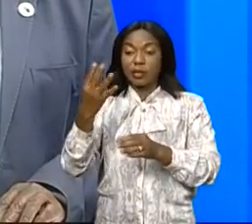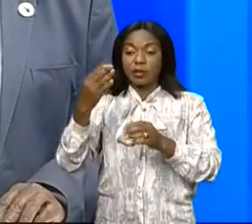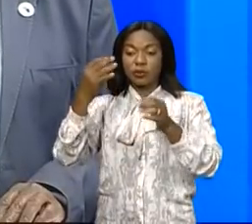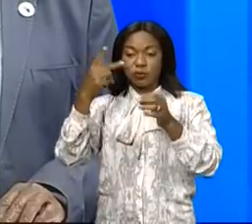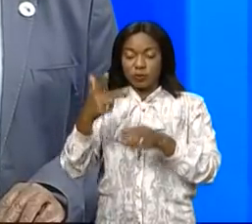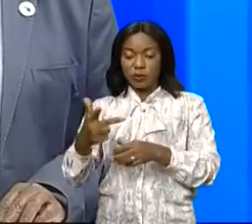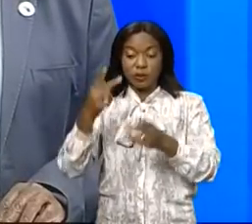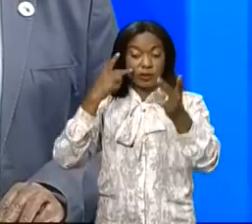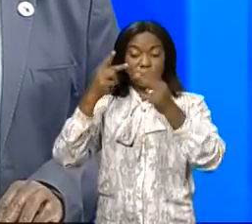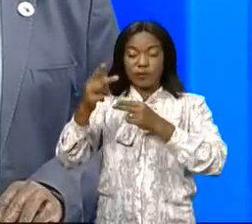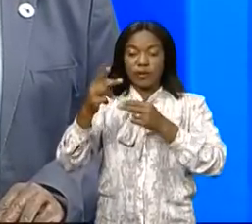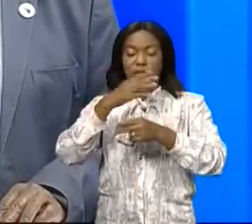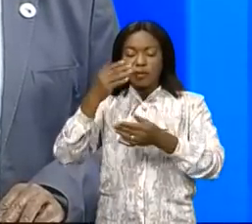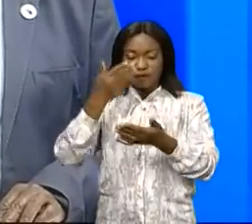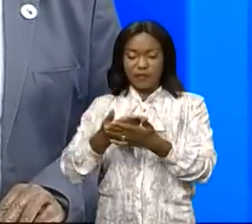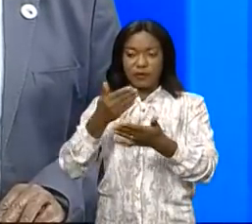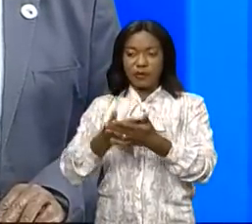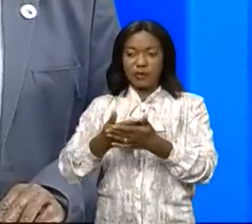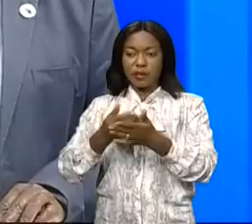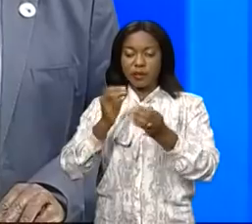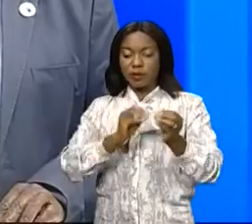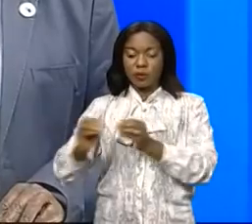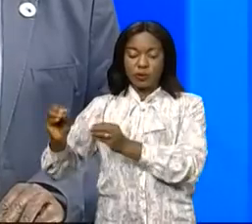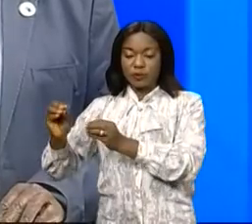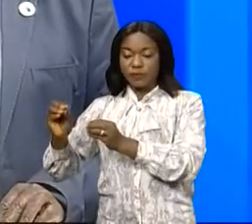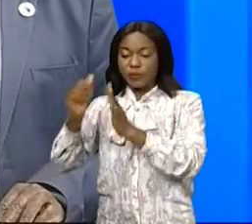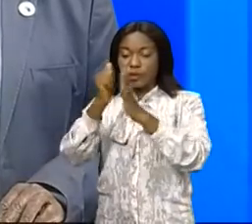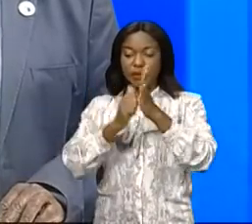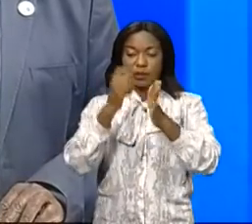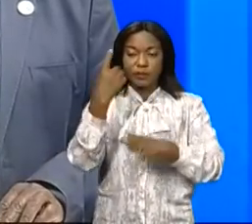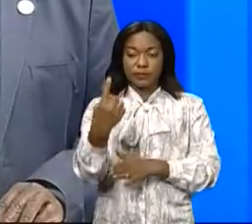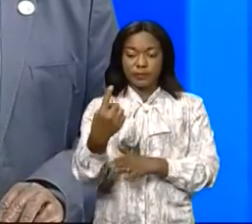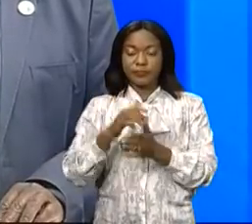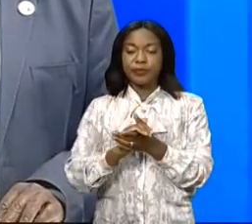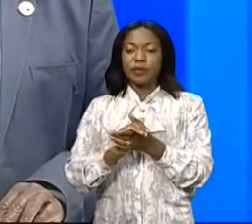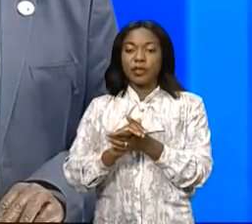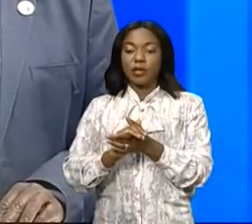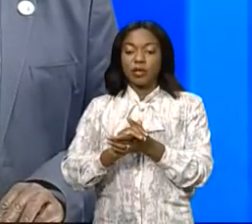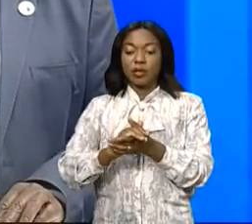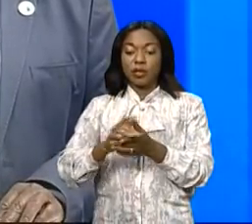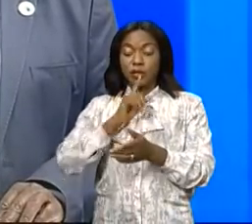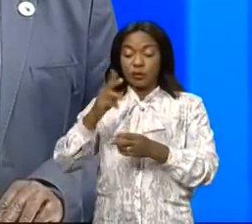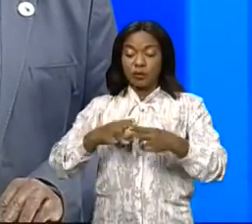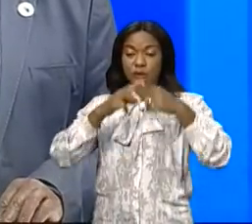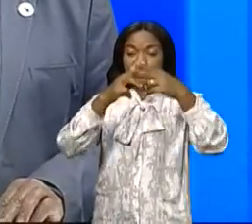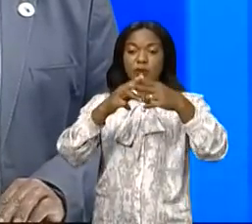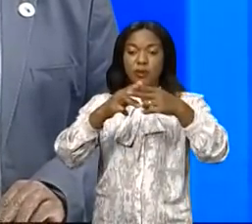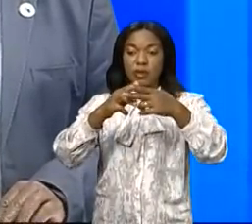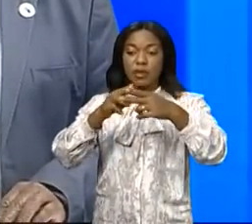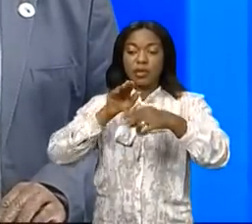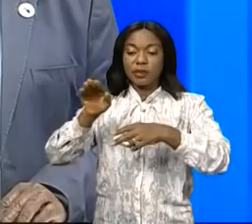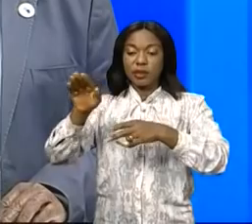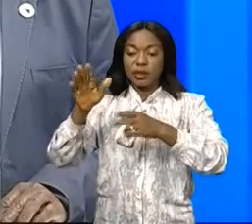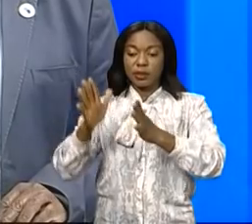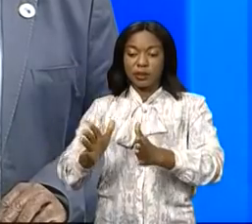nécessité et l'urgence, ordonnent. Article 1. Sont nommés directeurs de cabinet adjoint